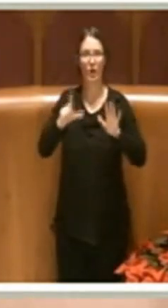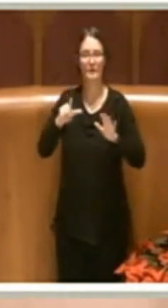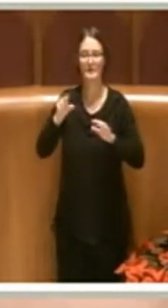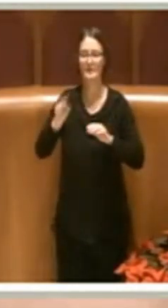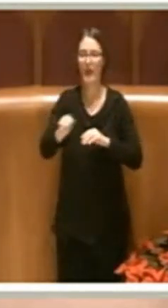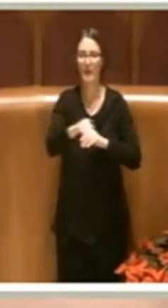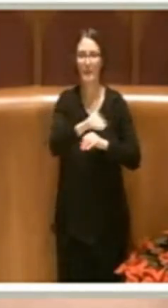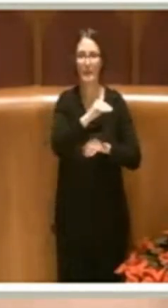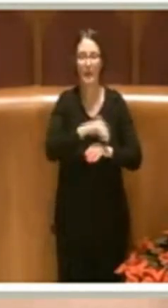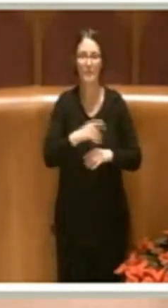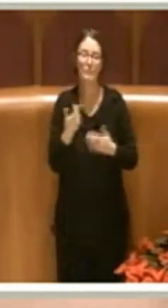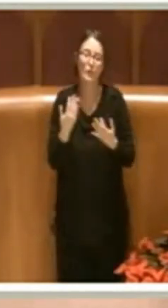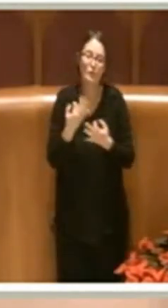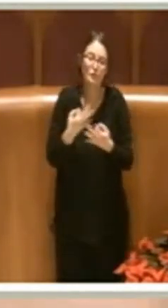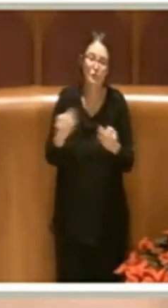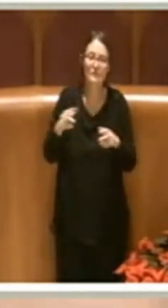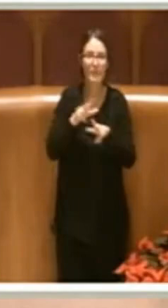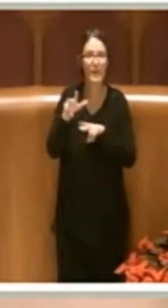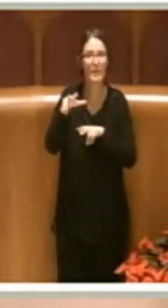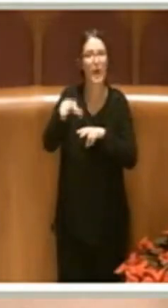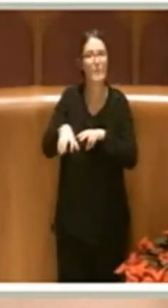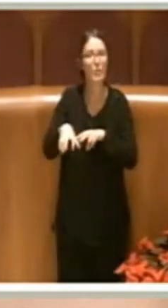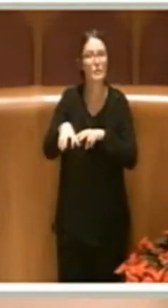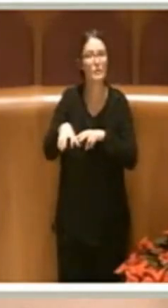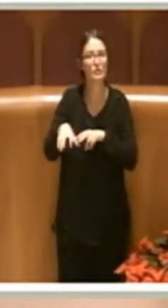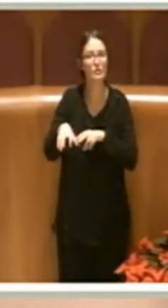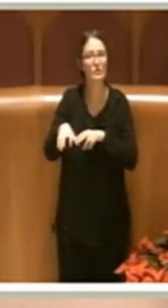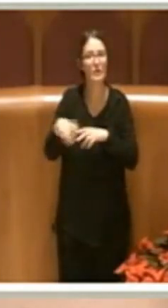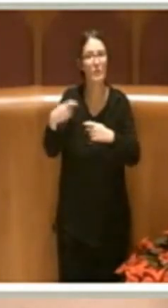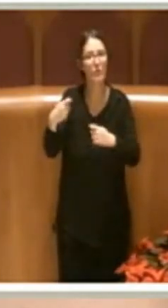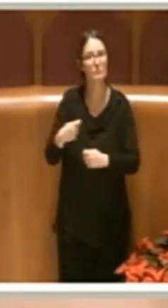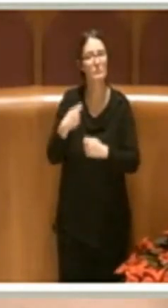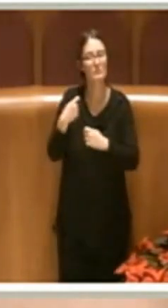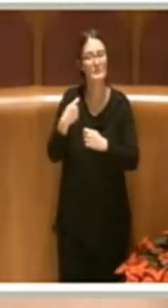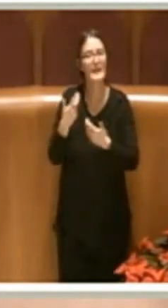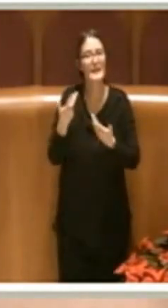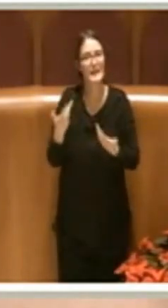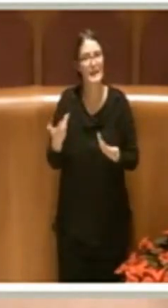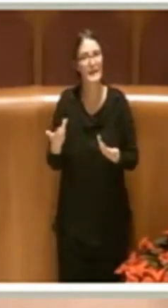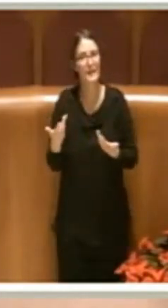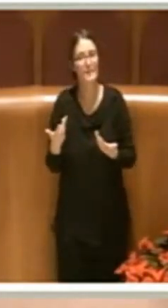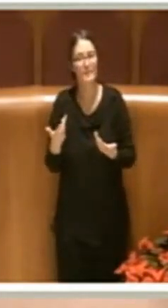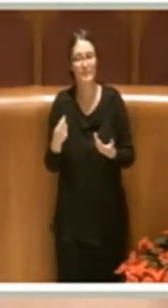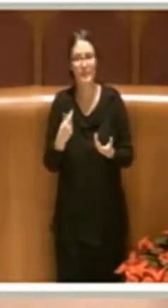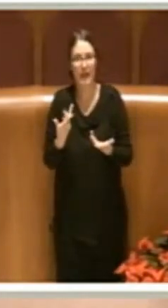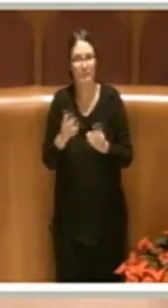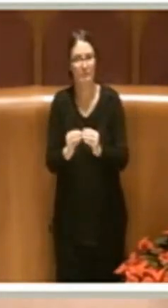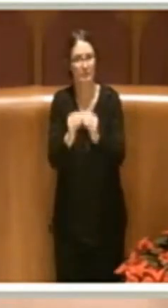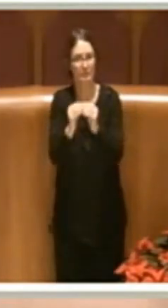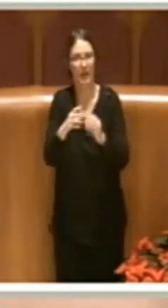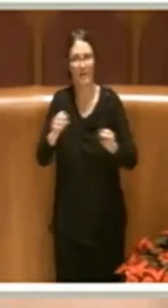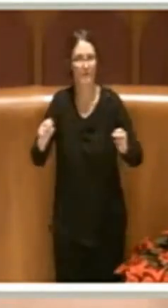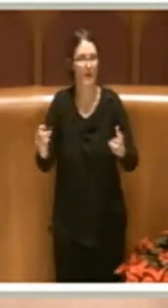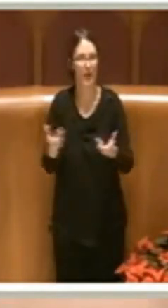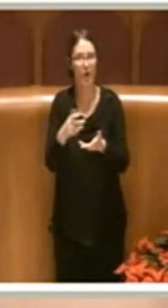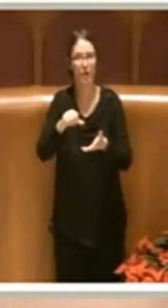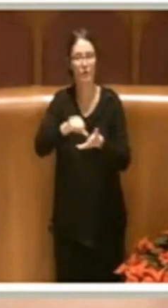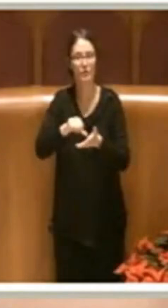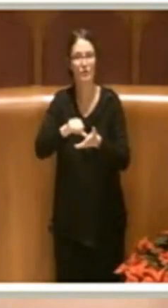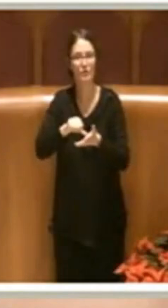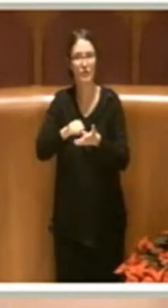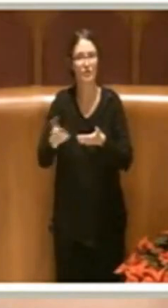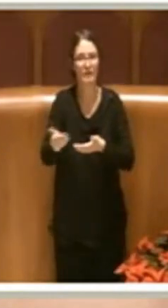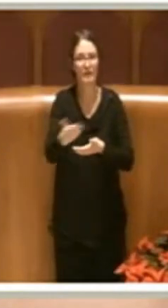Giustamente il Municipio sollecita di andare a realizzare velocemente questi centri di raccolta, perché, lo